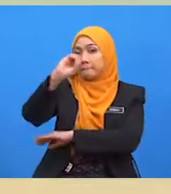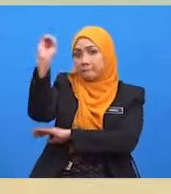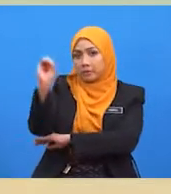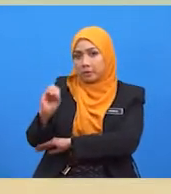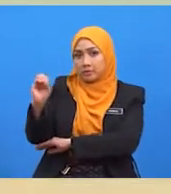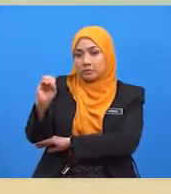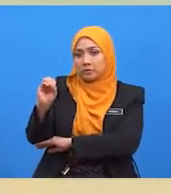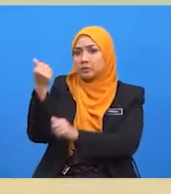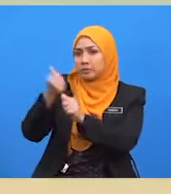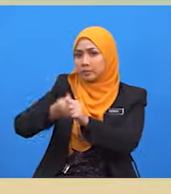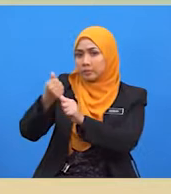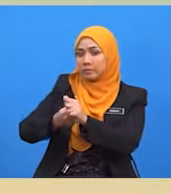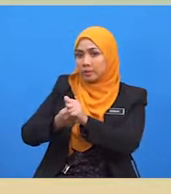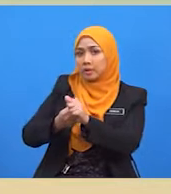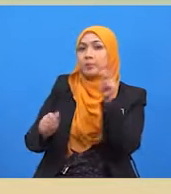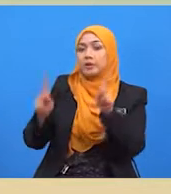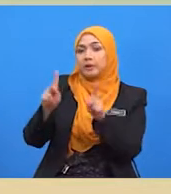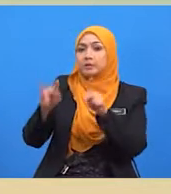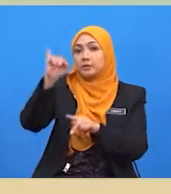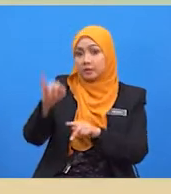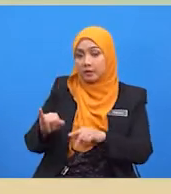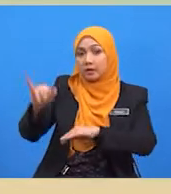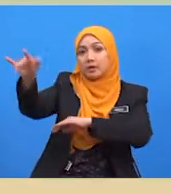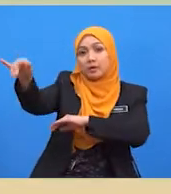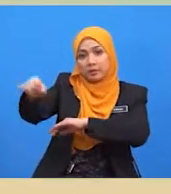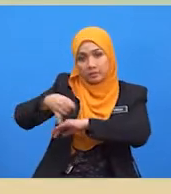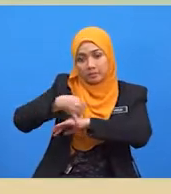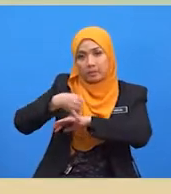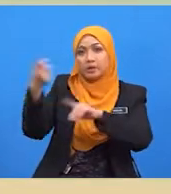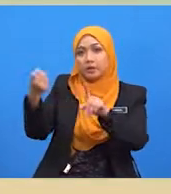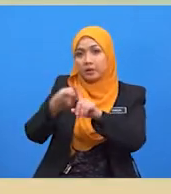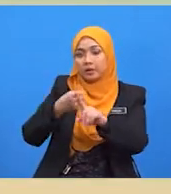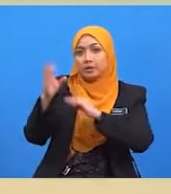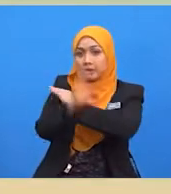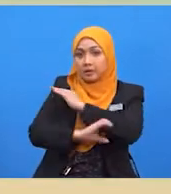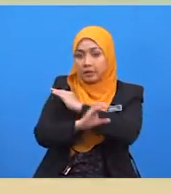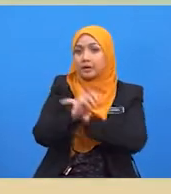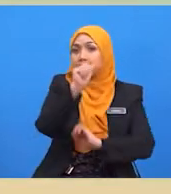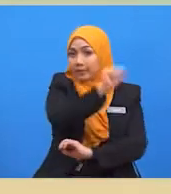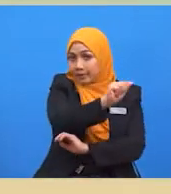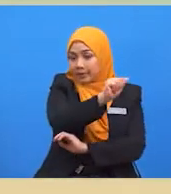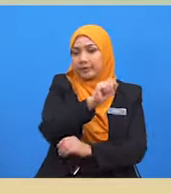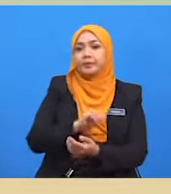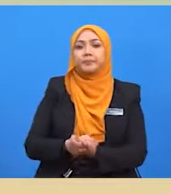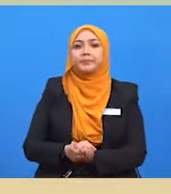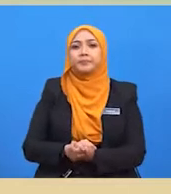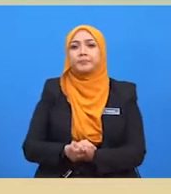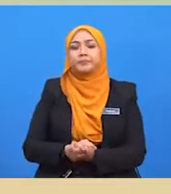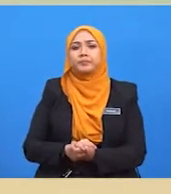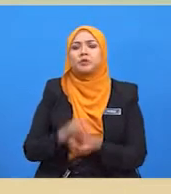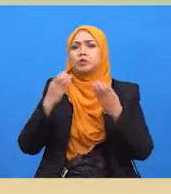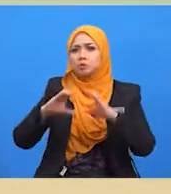bagi setiap unit kereta yang diimport dari negara A. cuba pelajar hitung